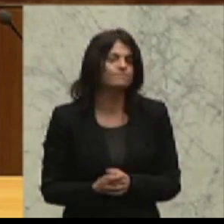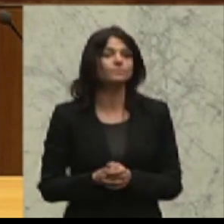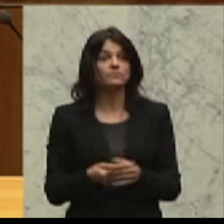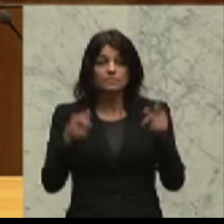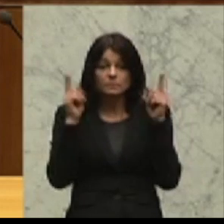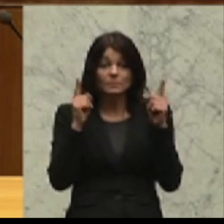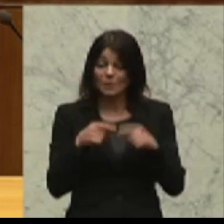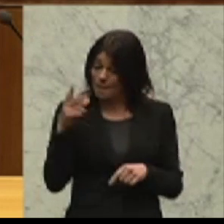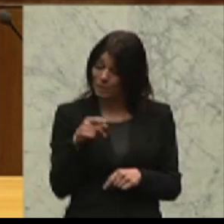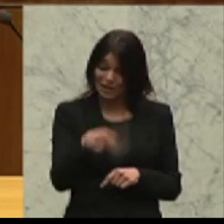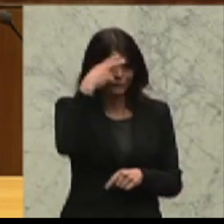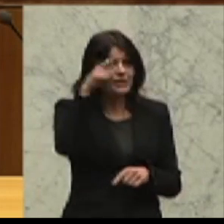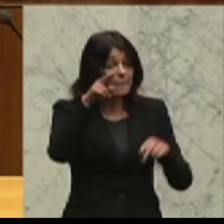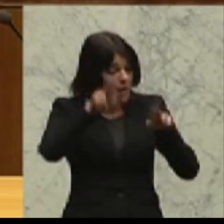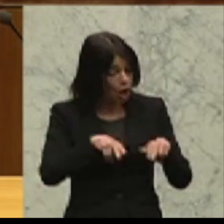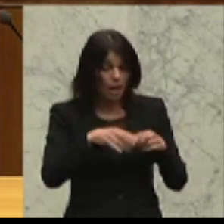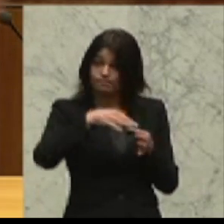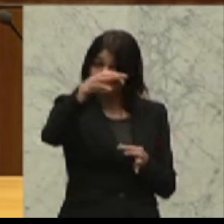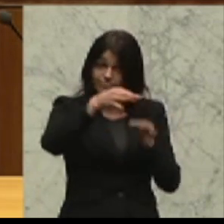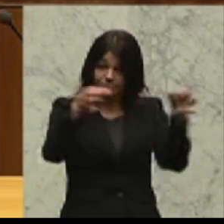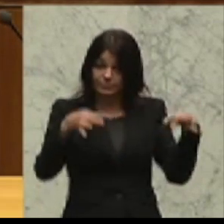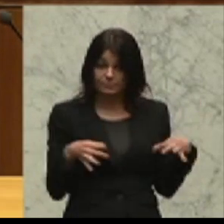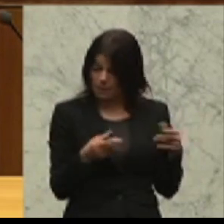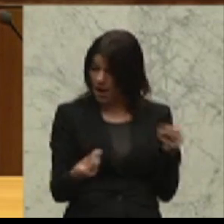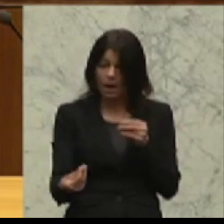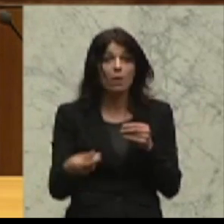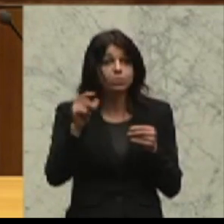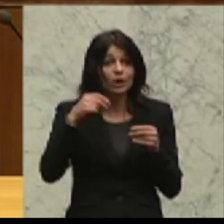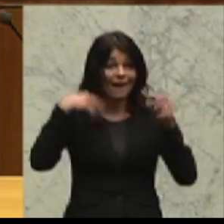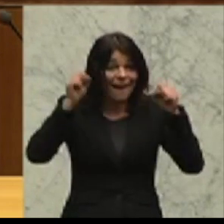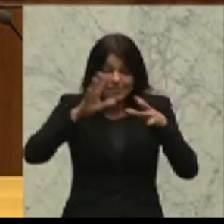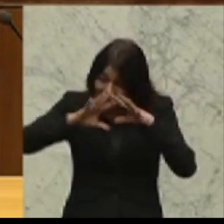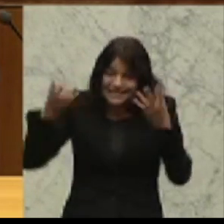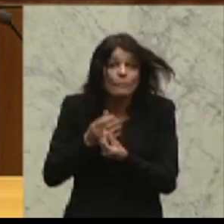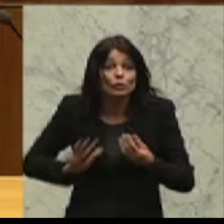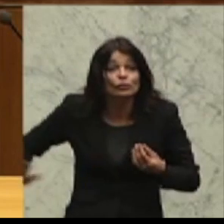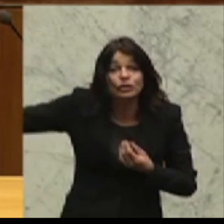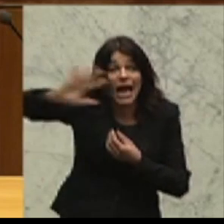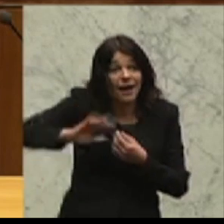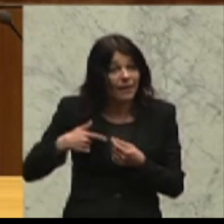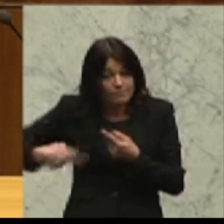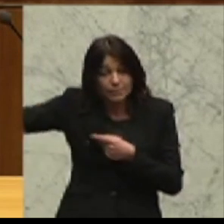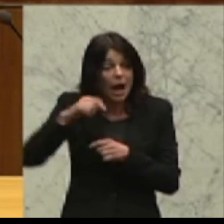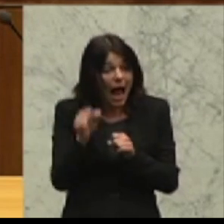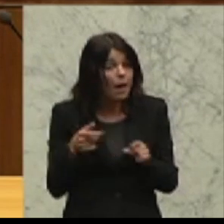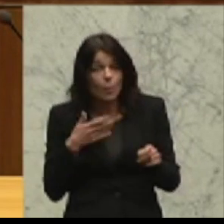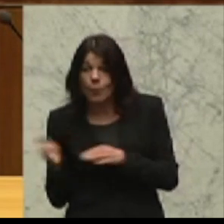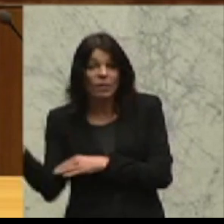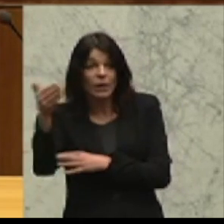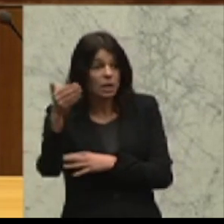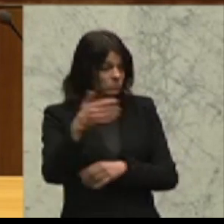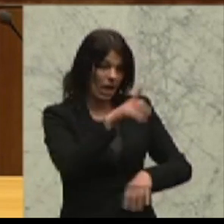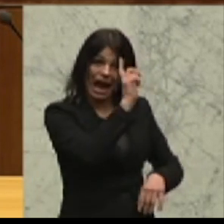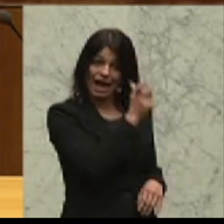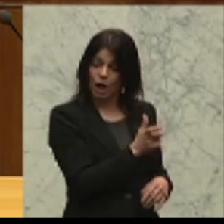Und mit diesem fremdenrechtlichen Dokument, mit dem man im kompletten Schengenraum unterwegs sein kann, gibt es von Seiten der italienischen Behörden noch